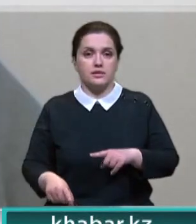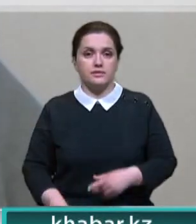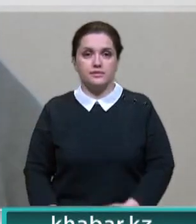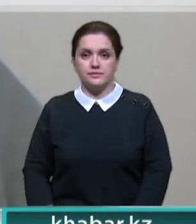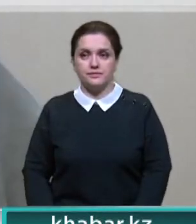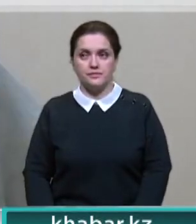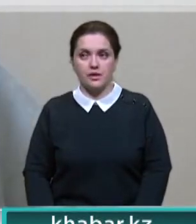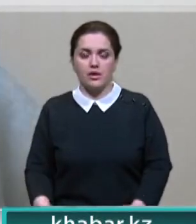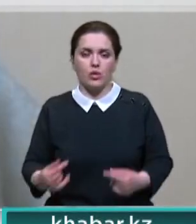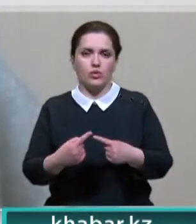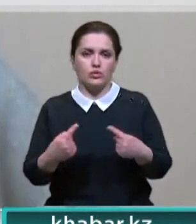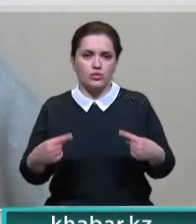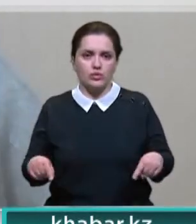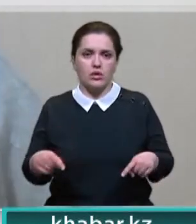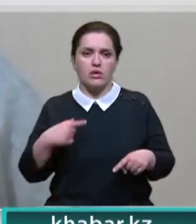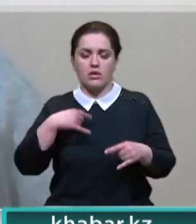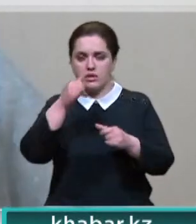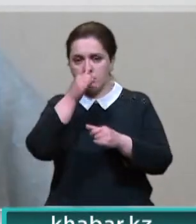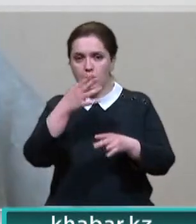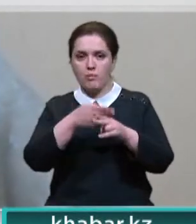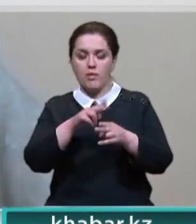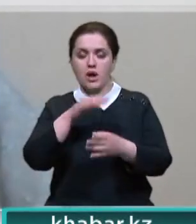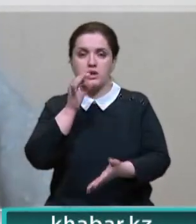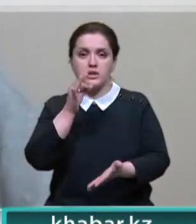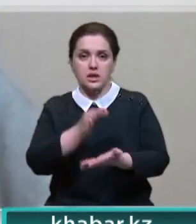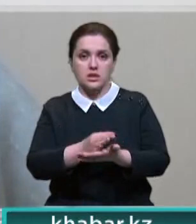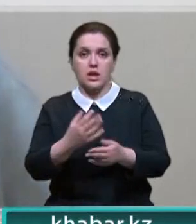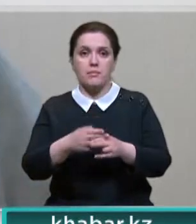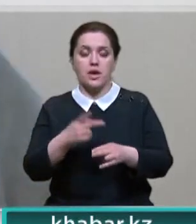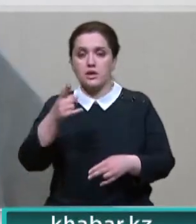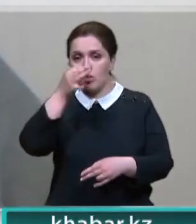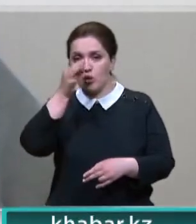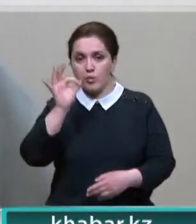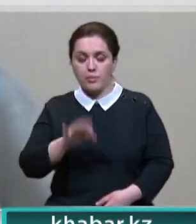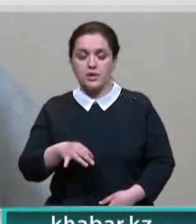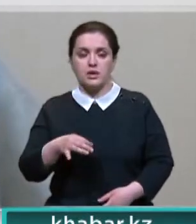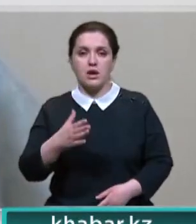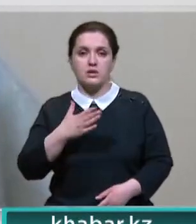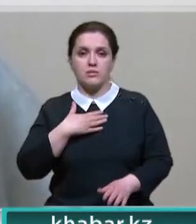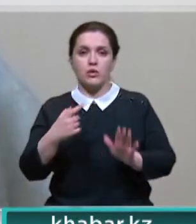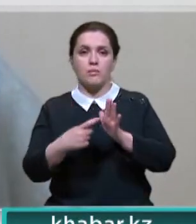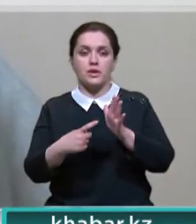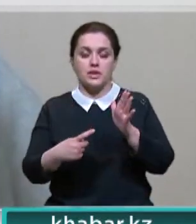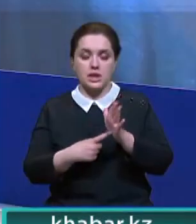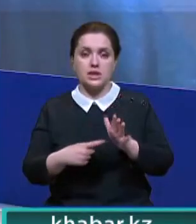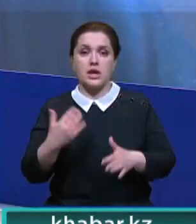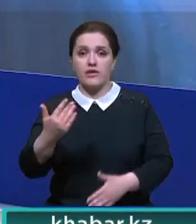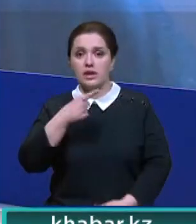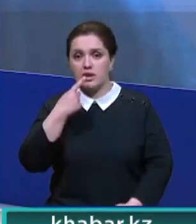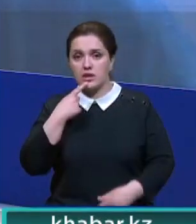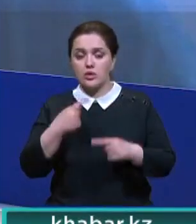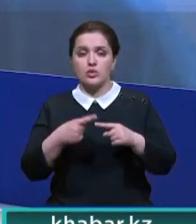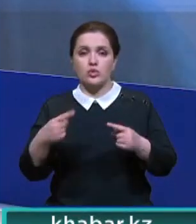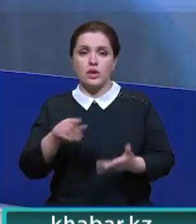Насчет других, я не могу этого сказать, потому что это единственный опыт, который со мной поделились. Хамшат, вот вы говорите о других